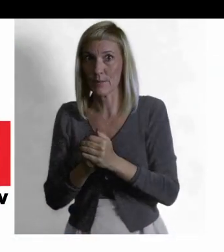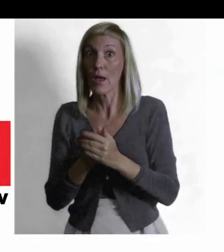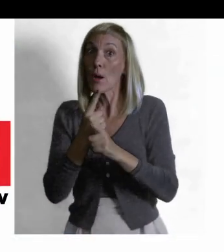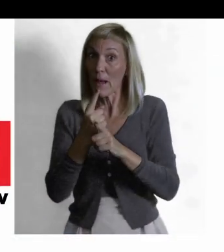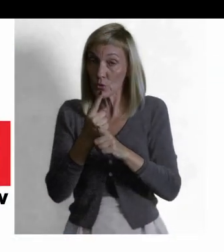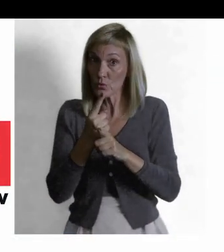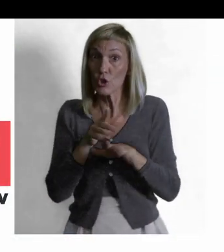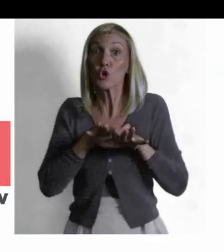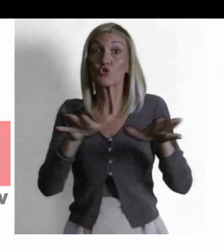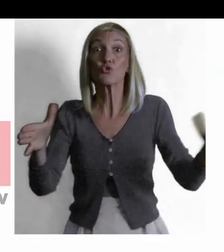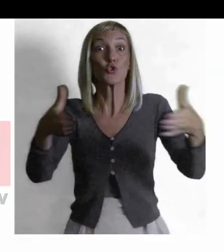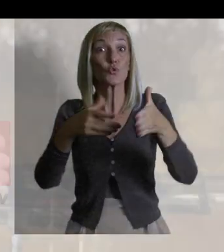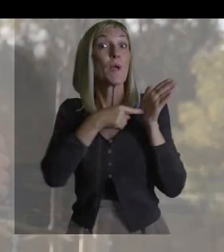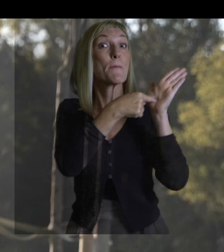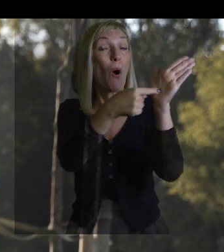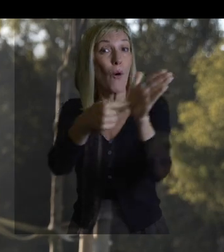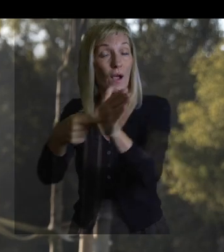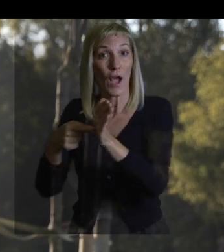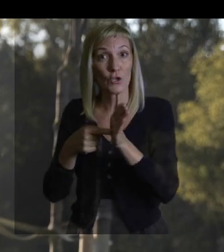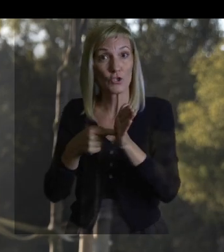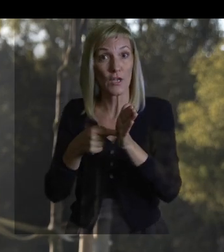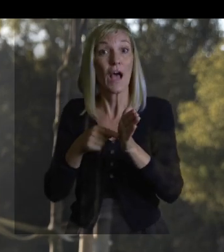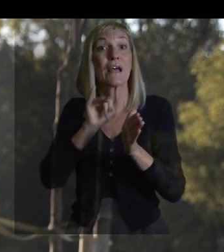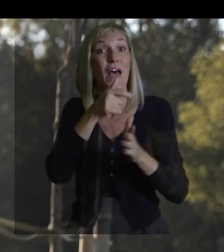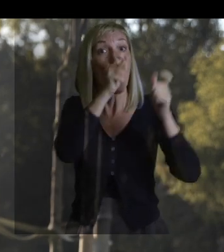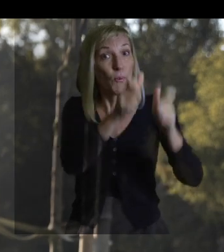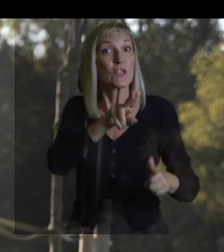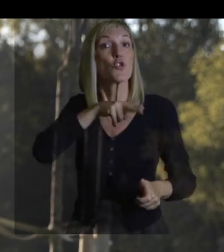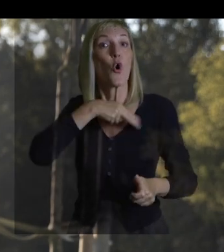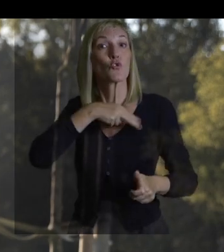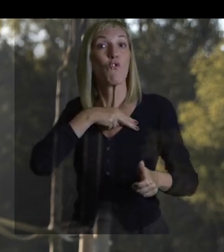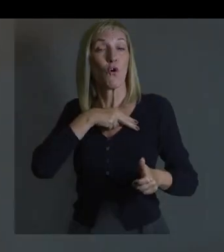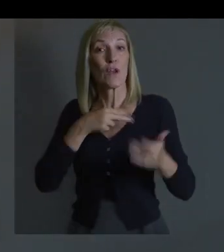širši družbi prikazujo jo oziroma pokažajo, da so družbeno odgovorna.